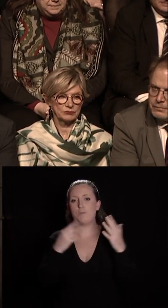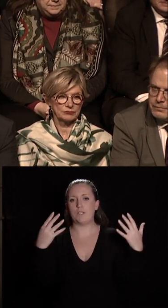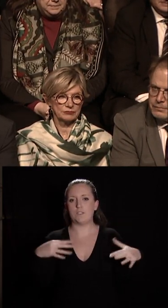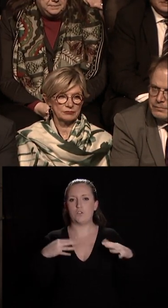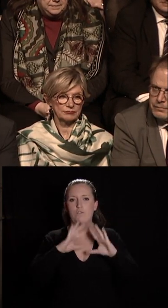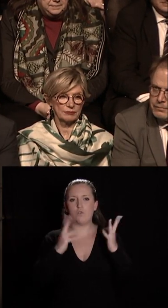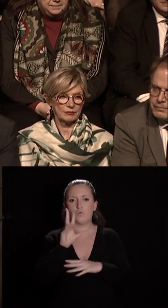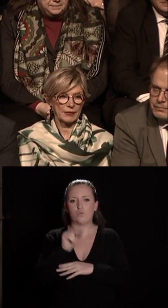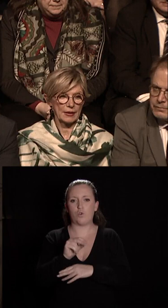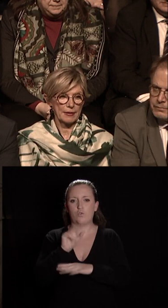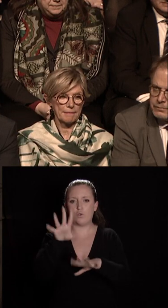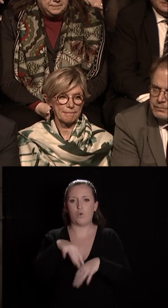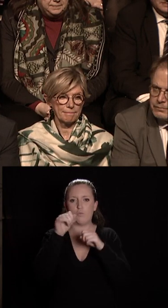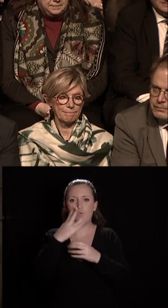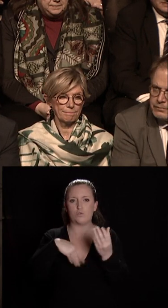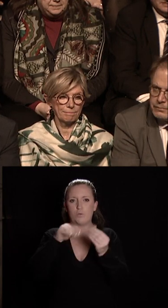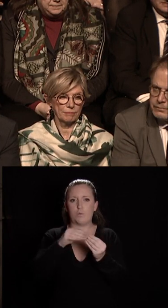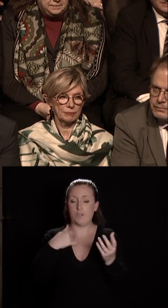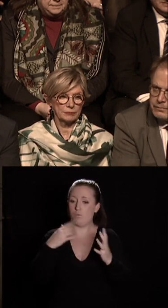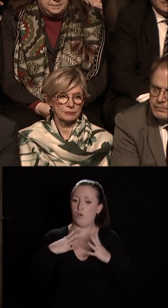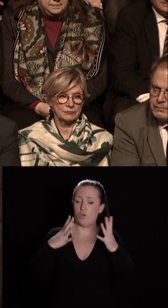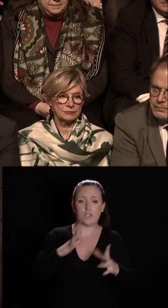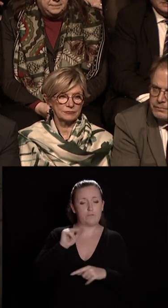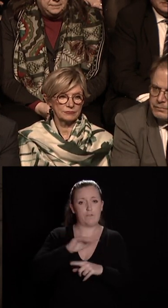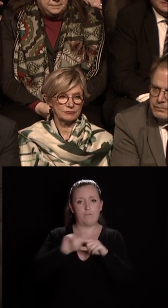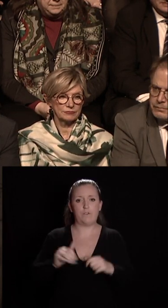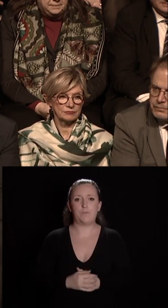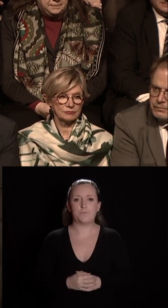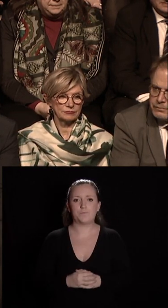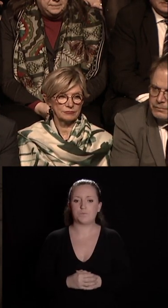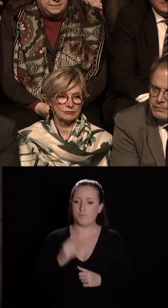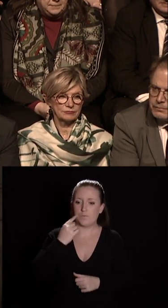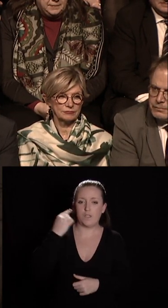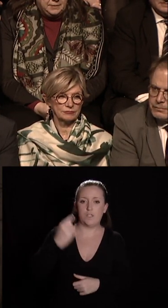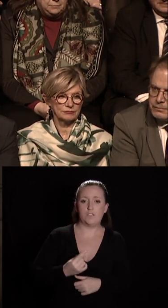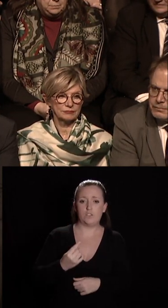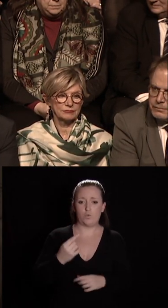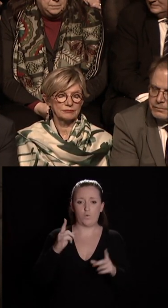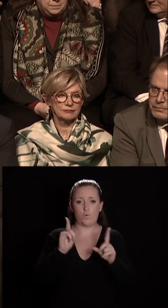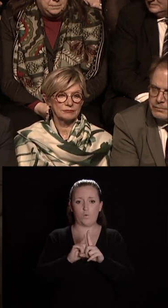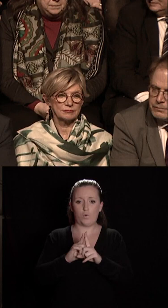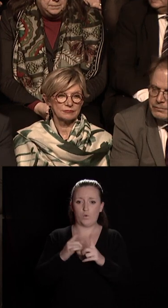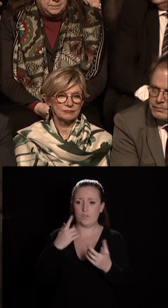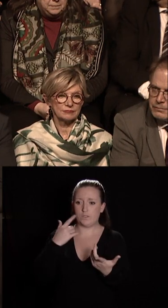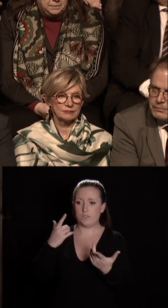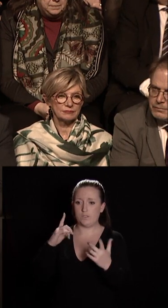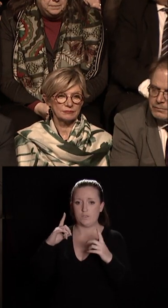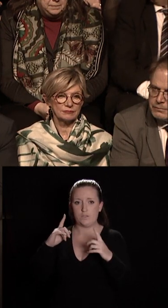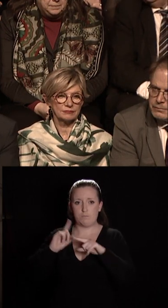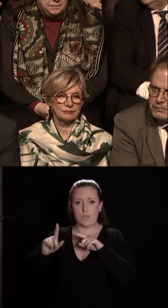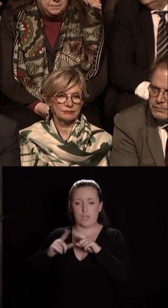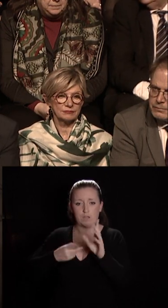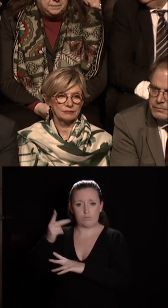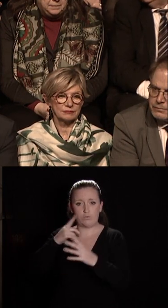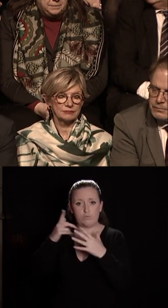30 recrutements supplémentaires pour lesquels je m'étais engagé Dijon a fait le choix de mieux équiper sa police municipale d'augmenter l'amplitude